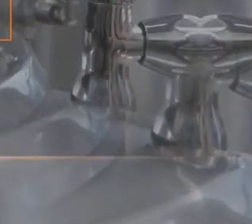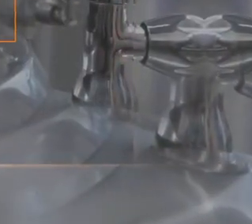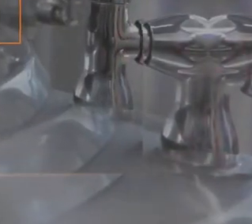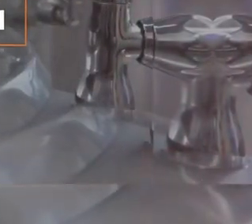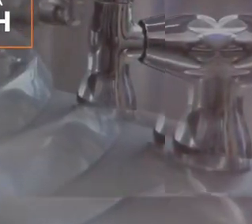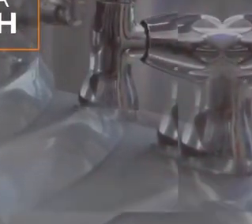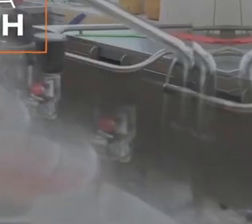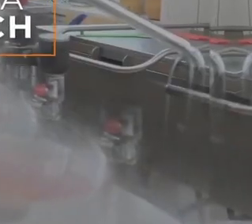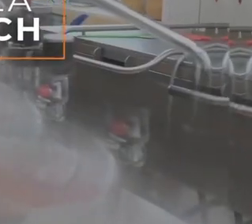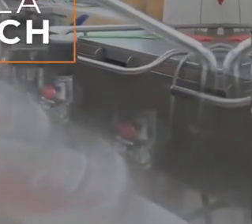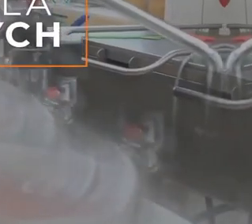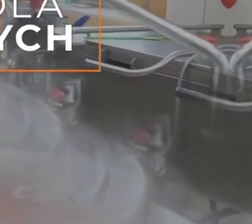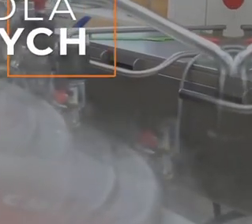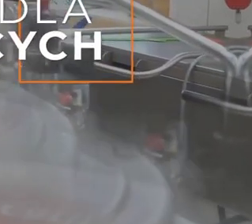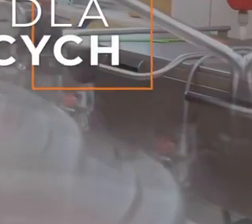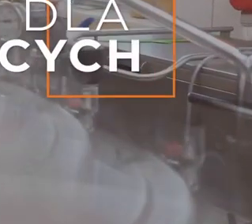Muzyka